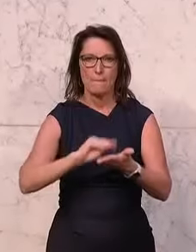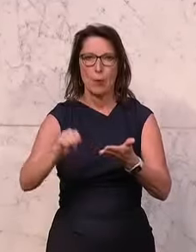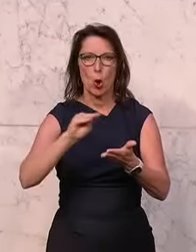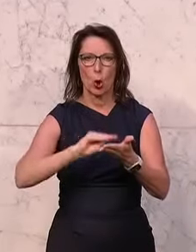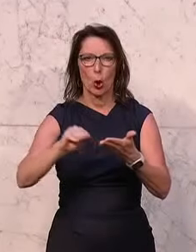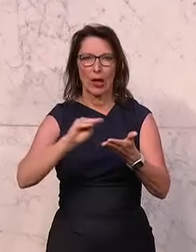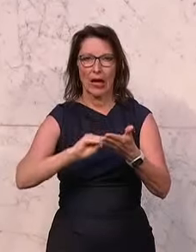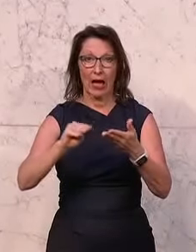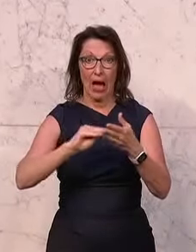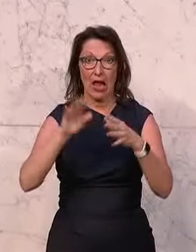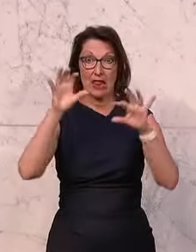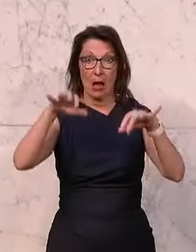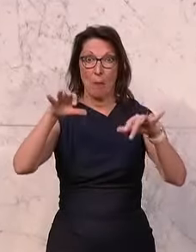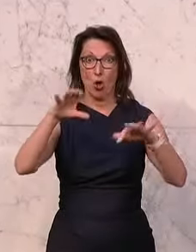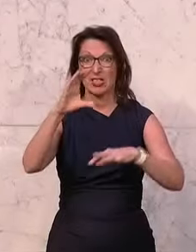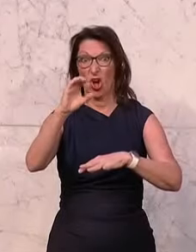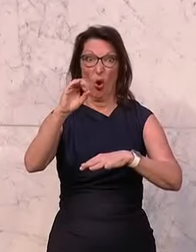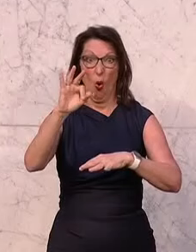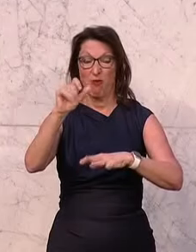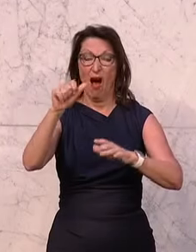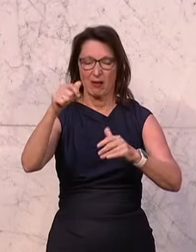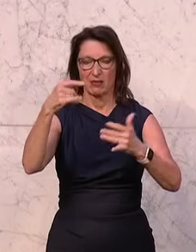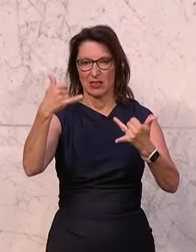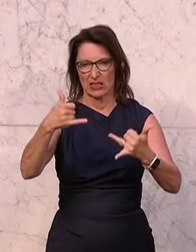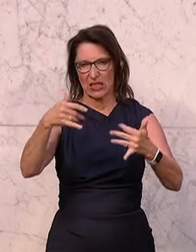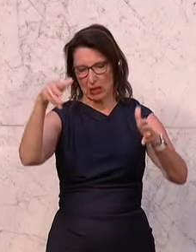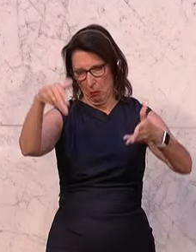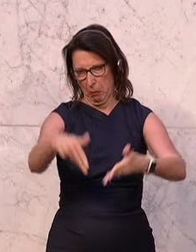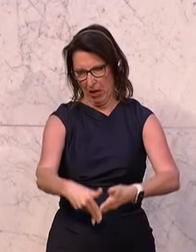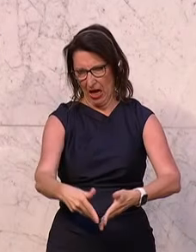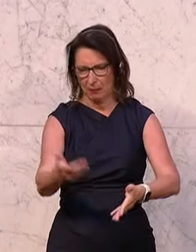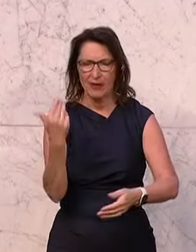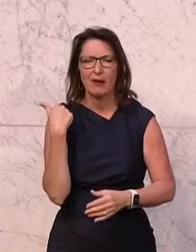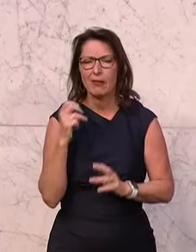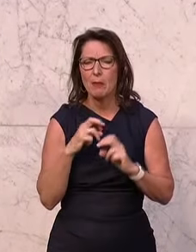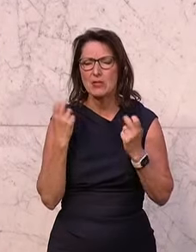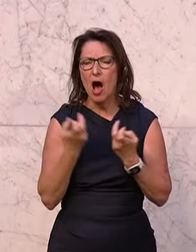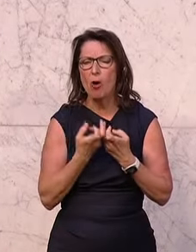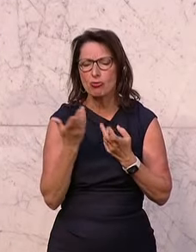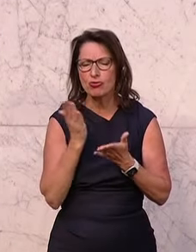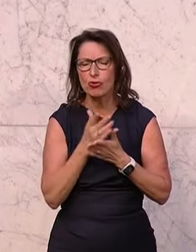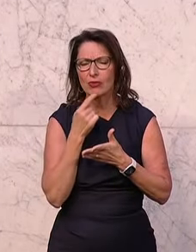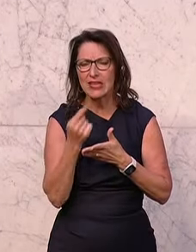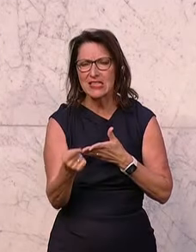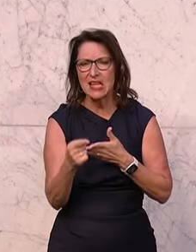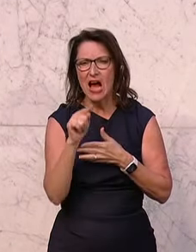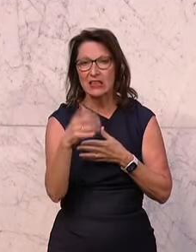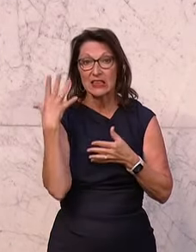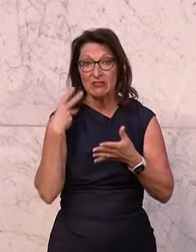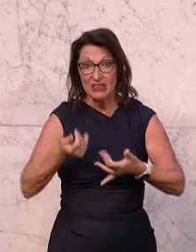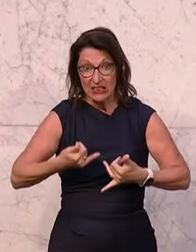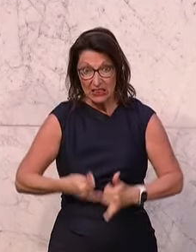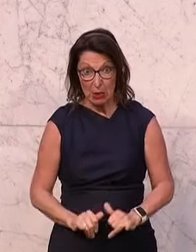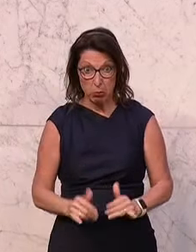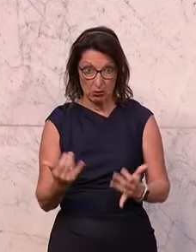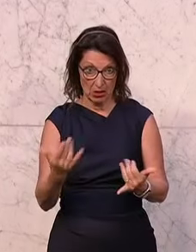COVAG zu Grabe getragen und ich habe es im Ausschuss schon gesagt, die Wiedergeburt dieses Bürokratiemonsters findet aber